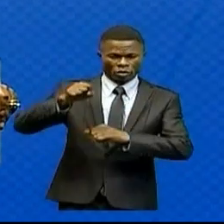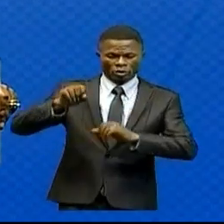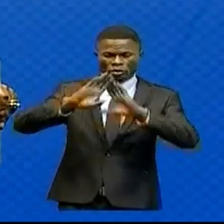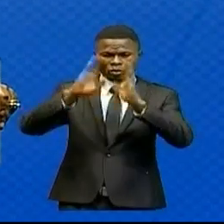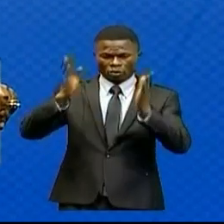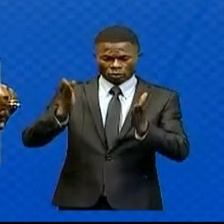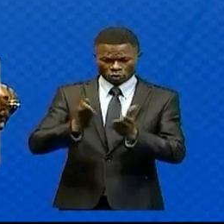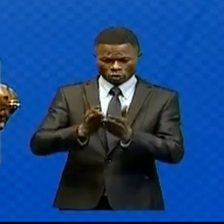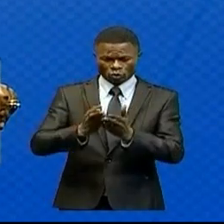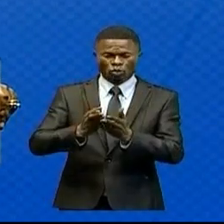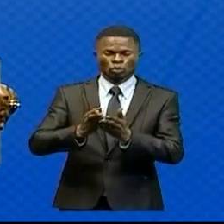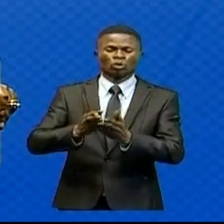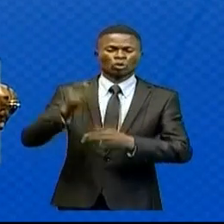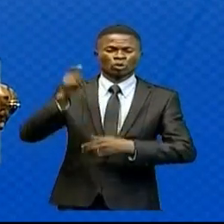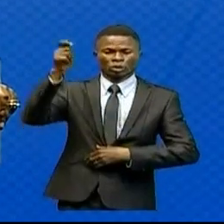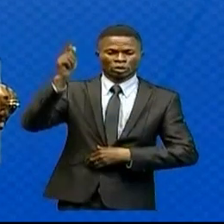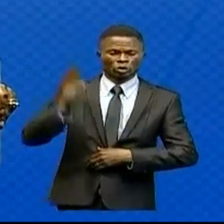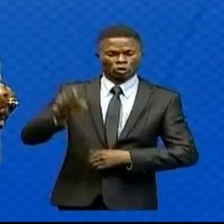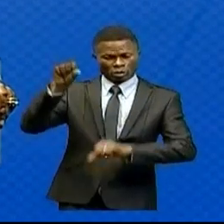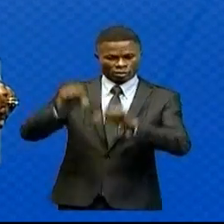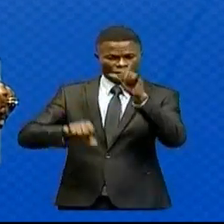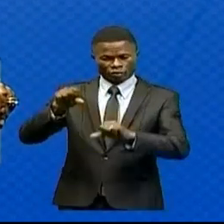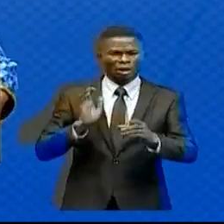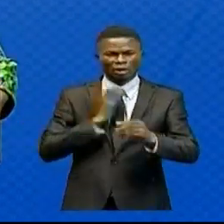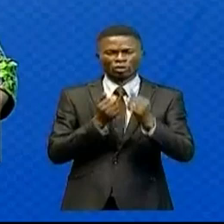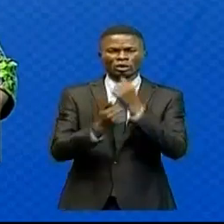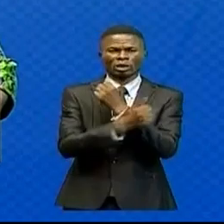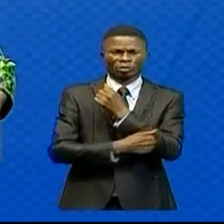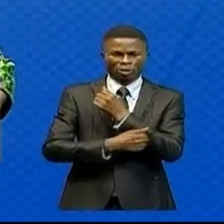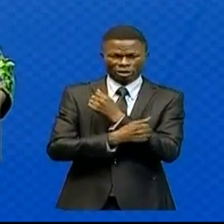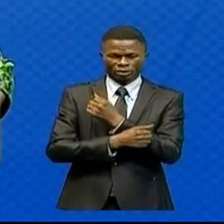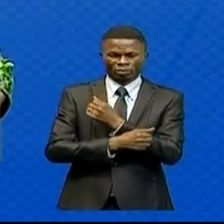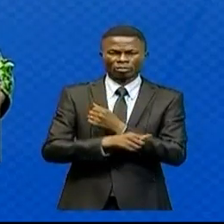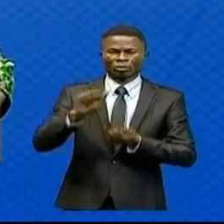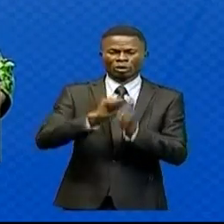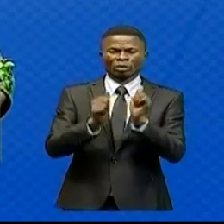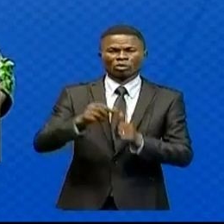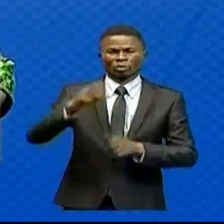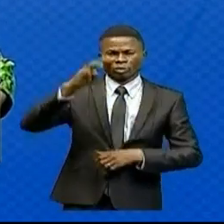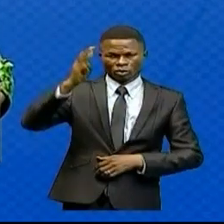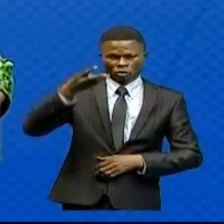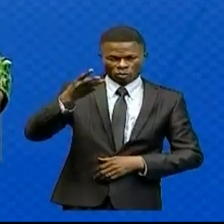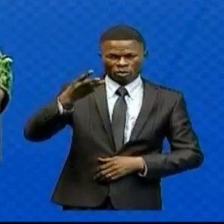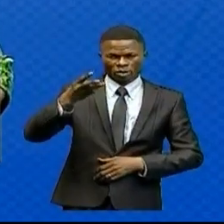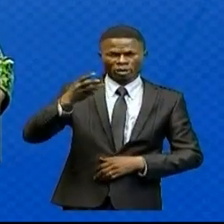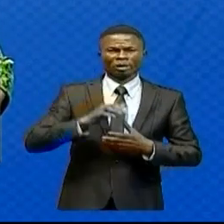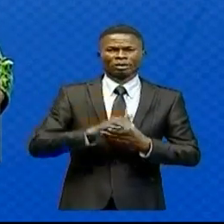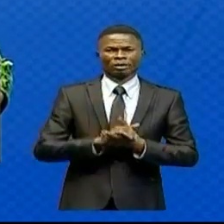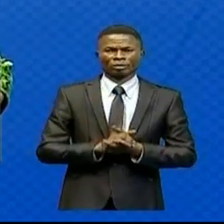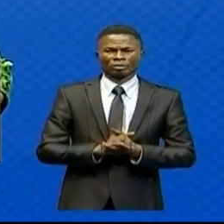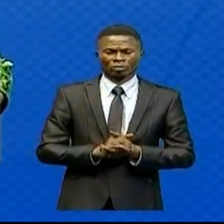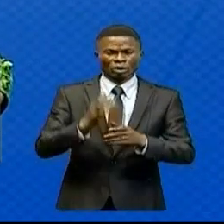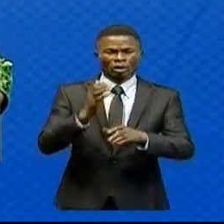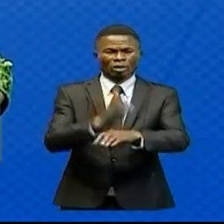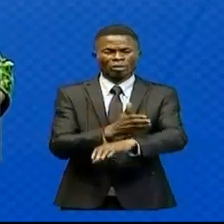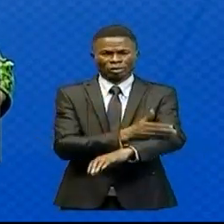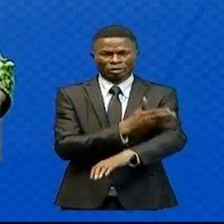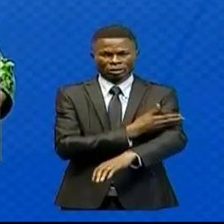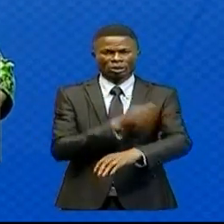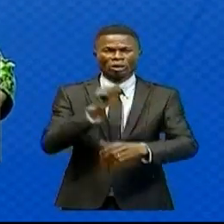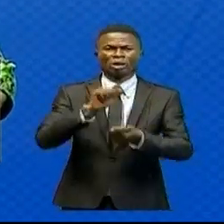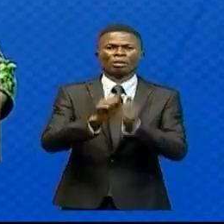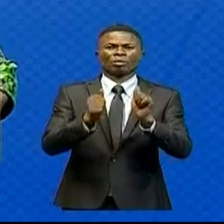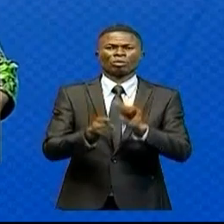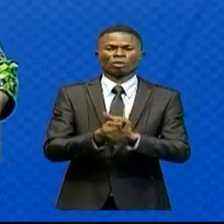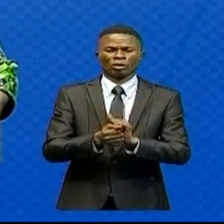dernières poches de résistance des forces négatives. 3. 2. 3. Évolution de la situation